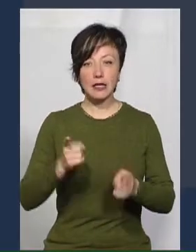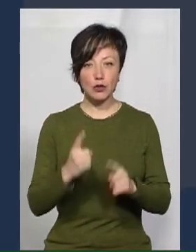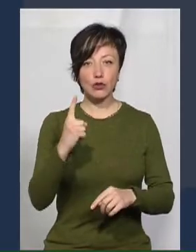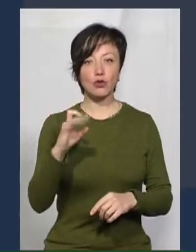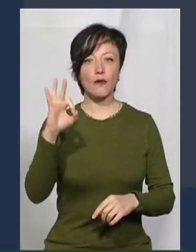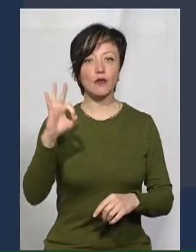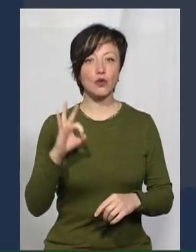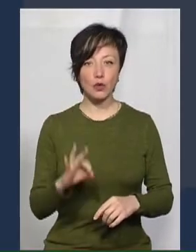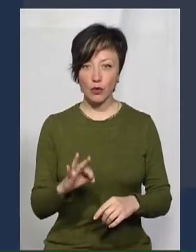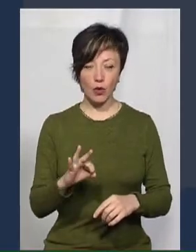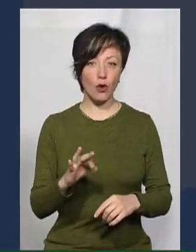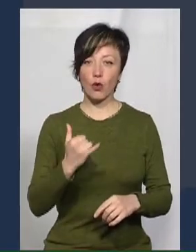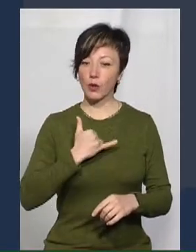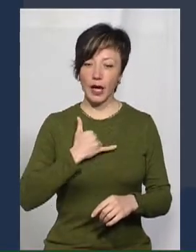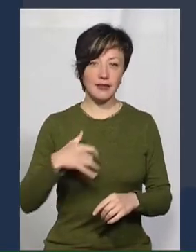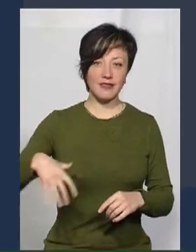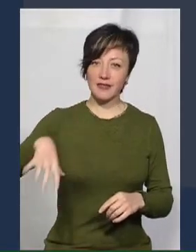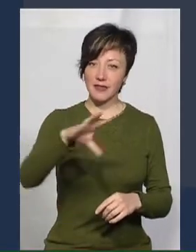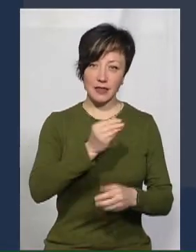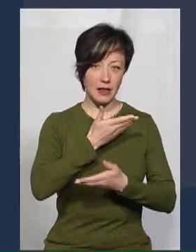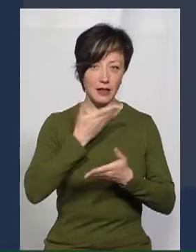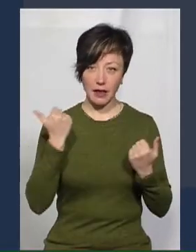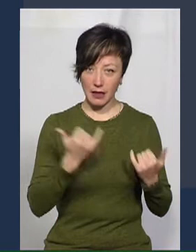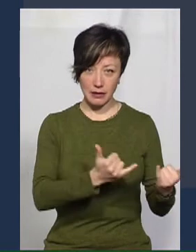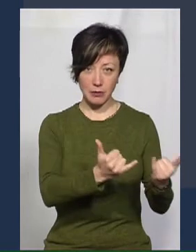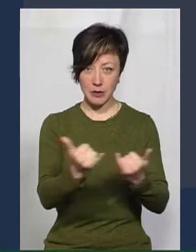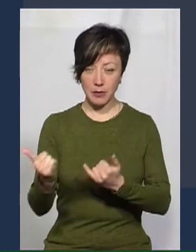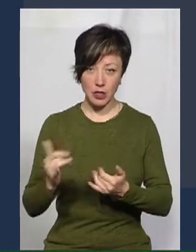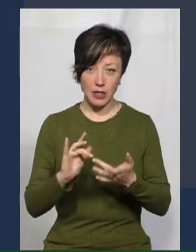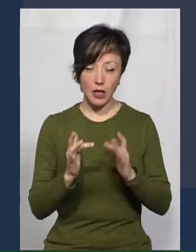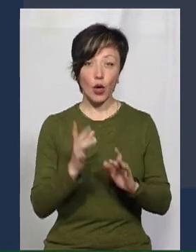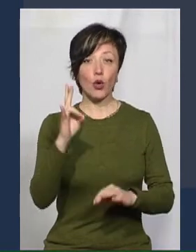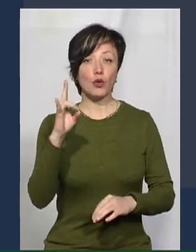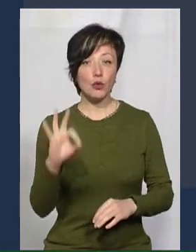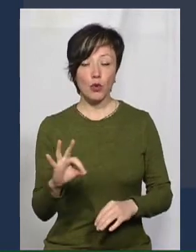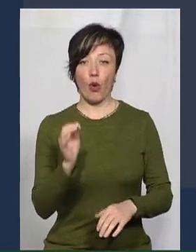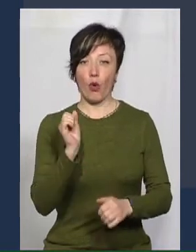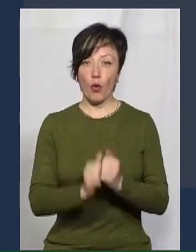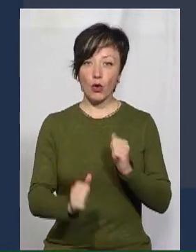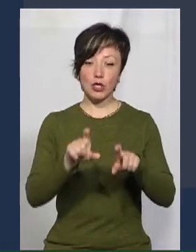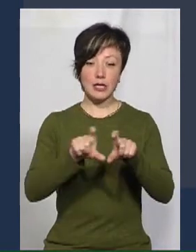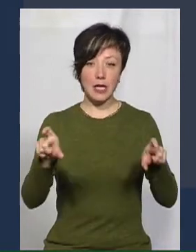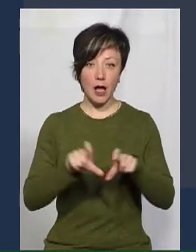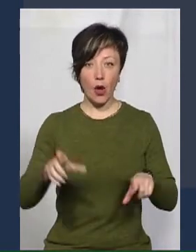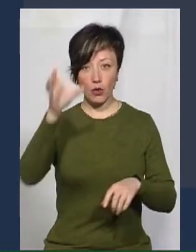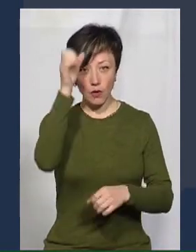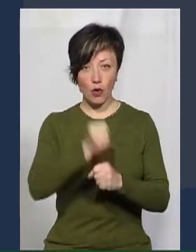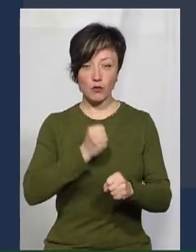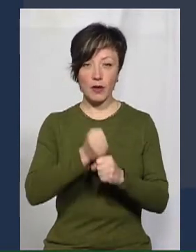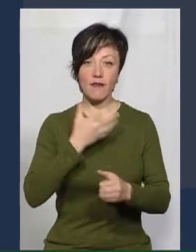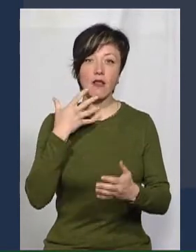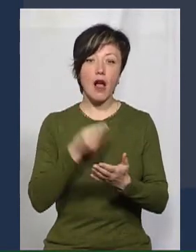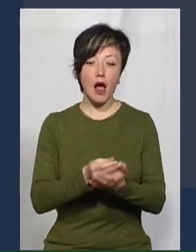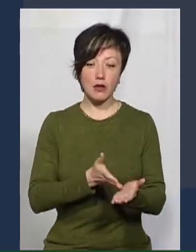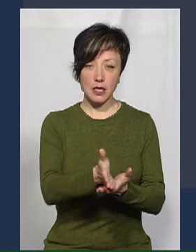100% у нас родини не забезпечені технічно. Але я хочу сказати, що кожен із закладів освіти розробив власну